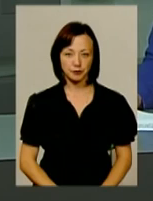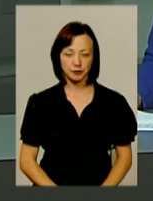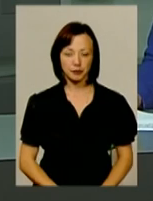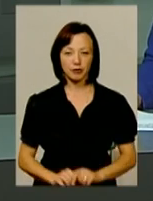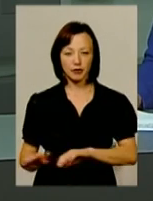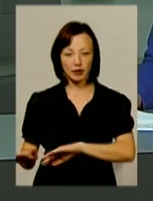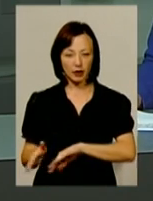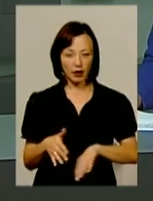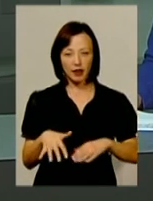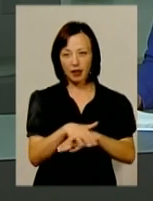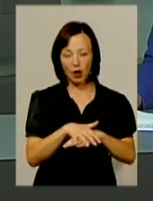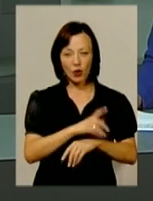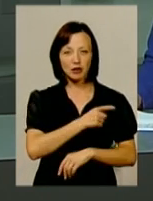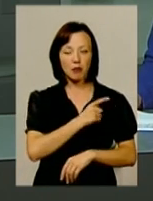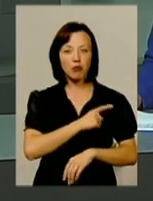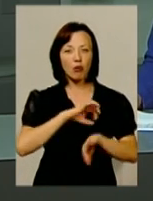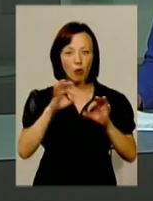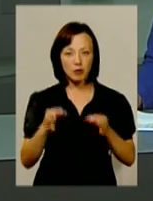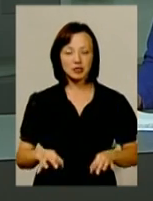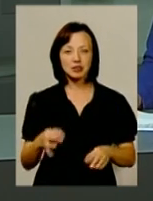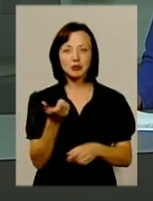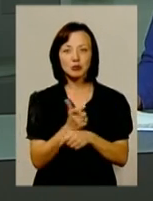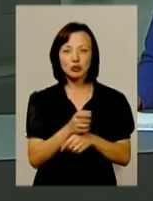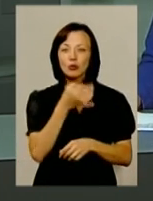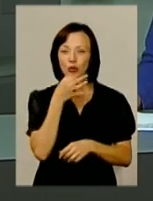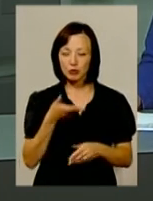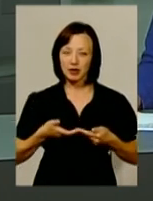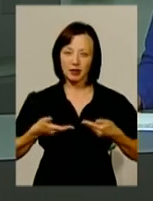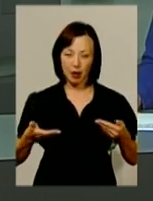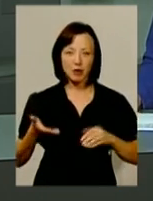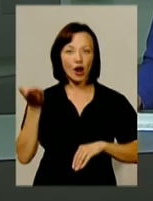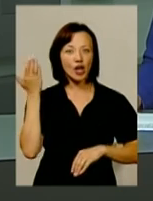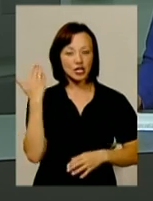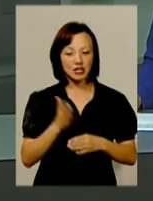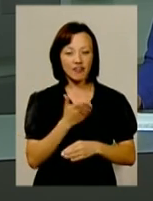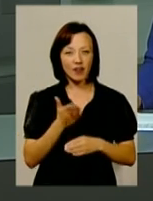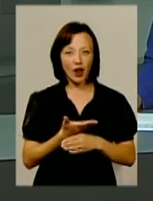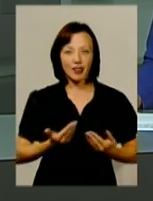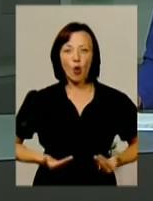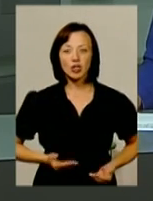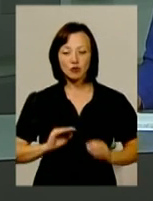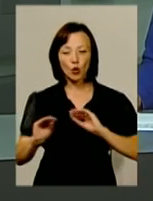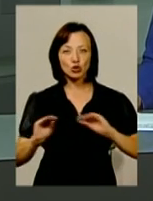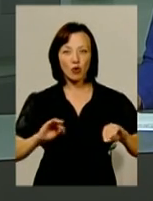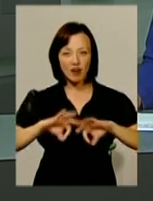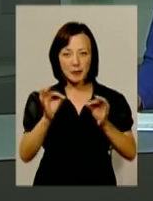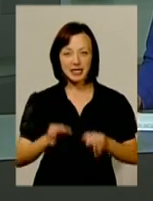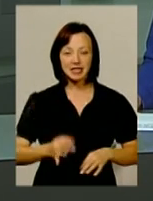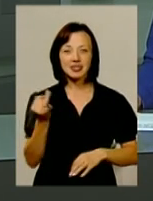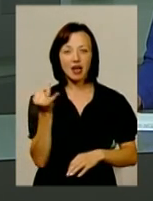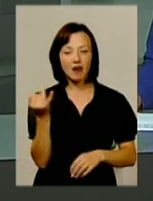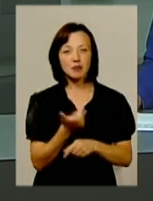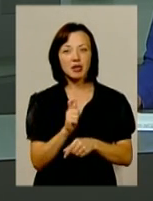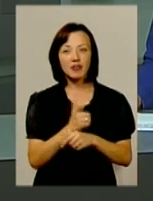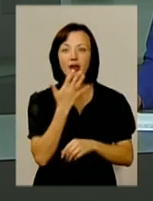Народні промисли все більше завойовують нашу прихильність. І якщо раніше виробами декоративно-ужиткового мистецтва цікавилися